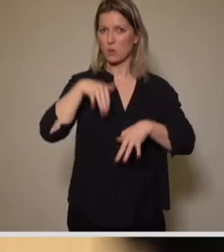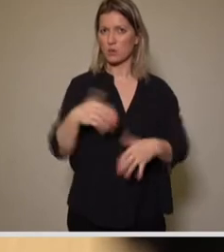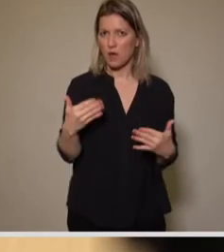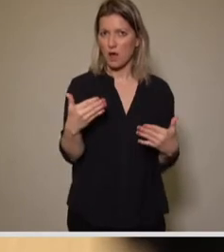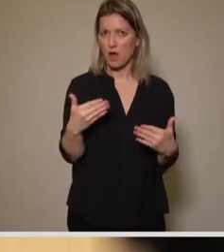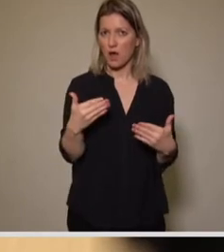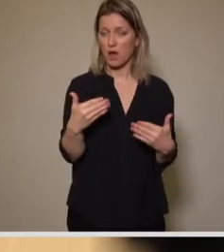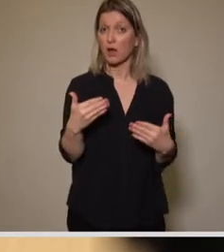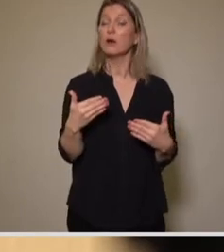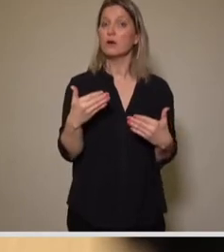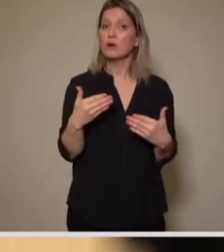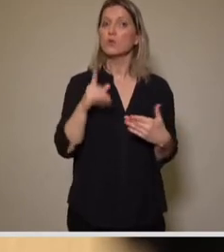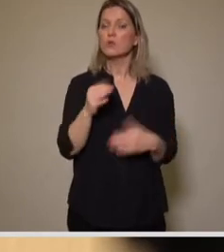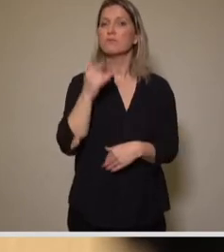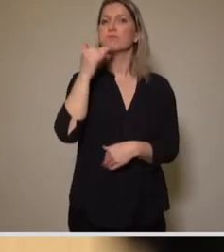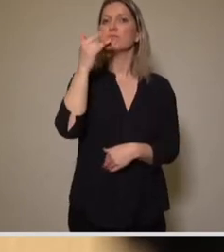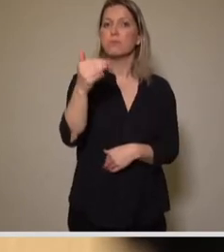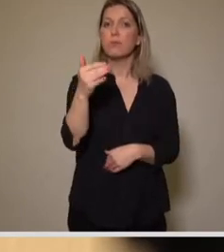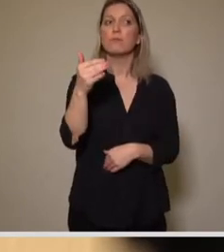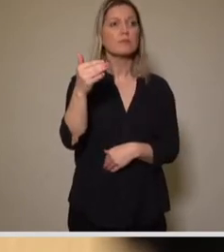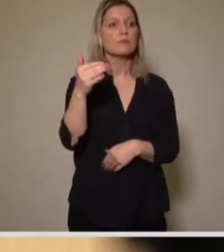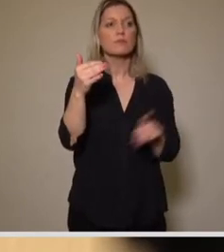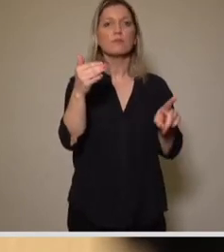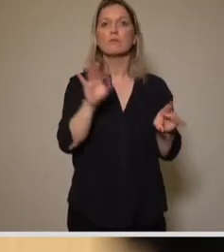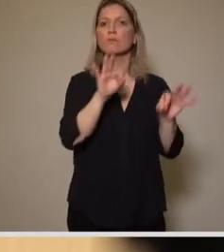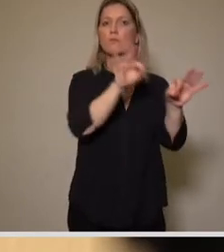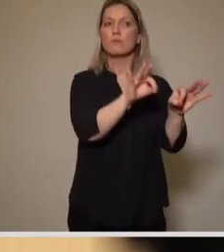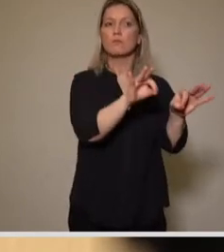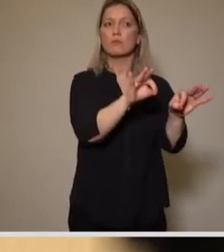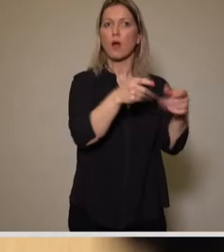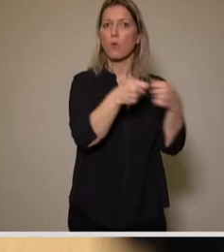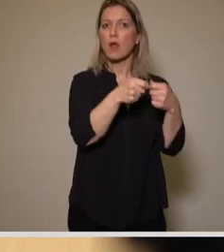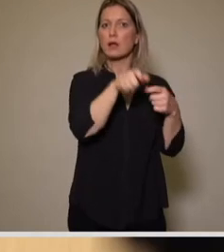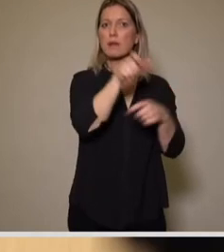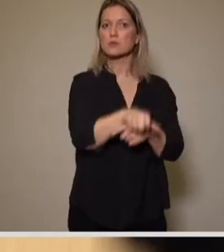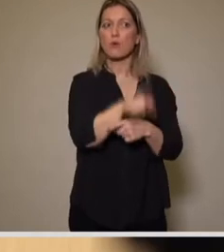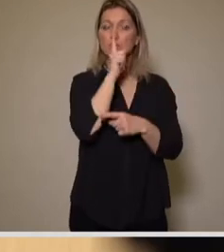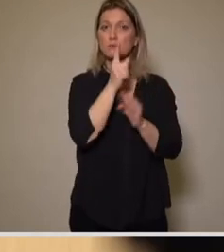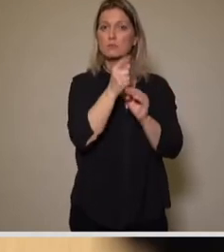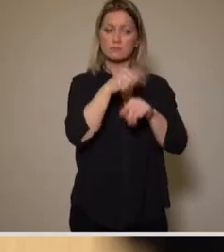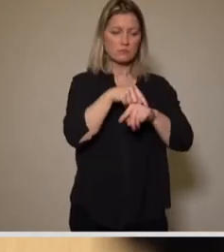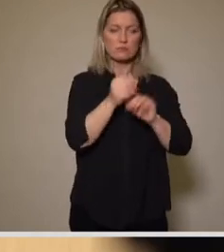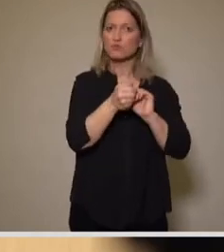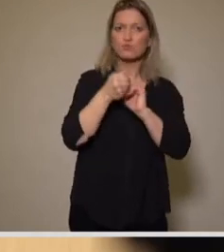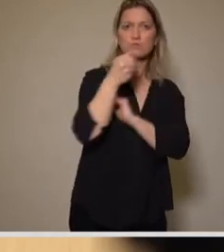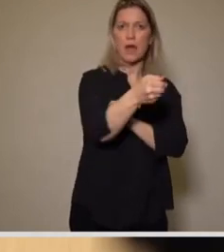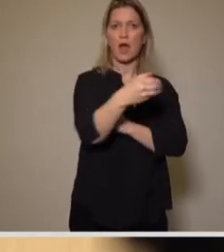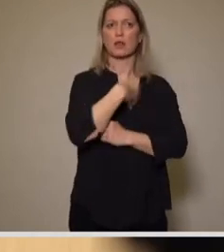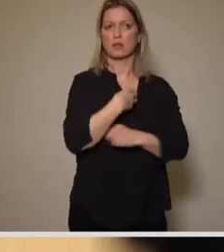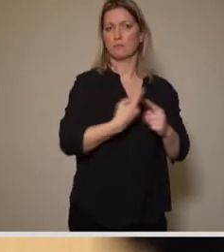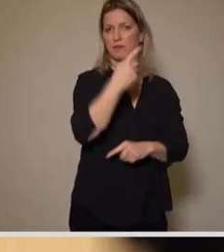späteren Erkrankung der Kontaktpersonen auszugehen ist. Die zunehmende